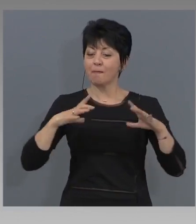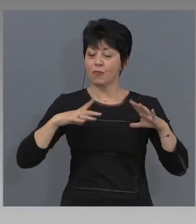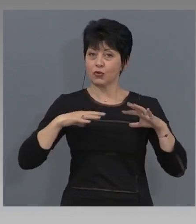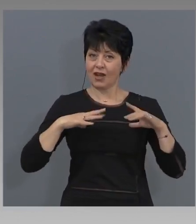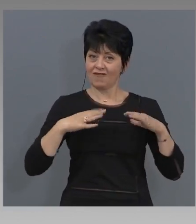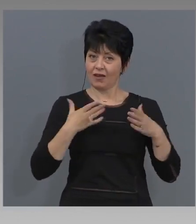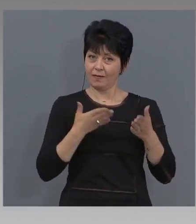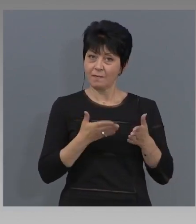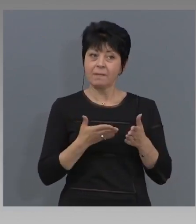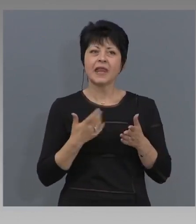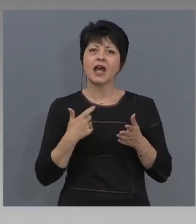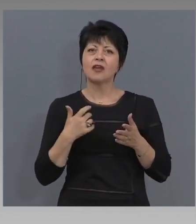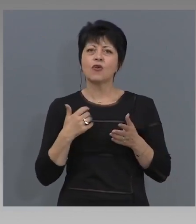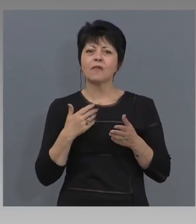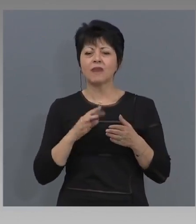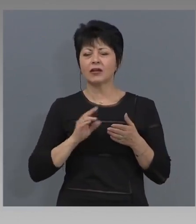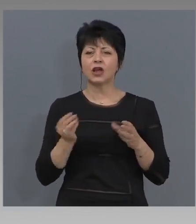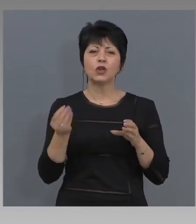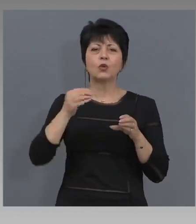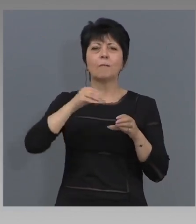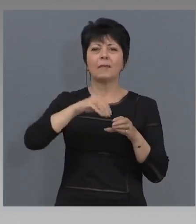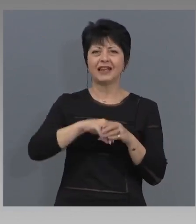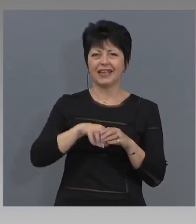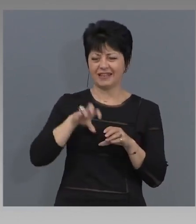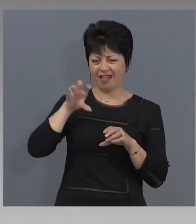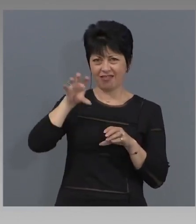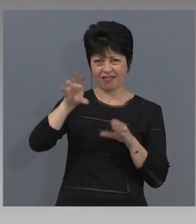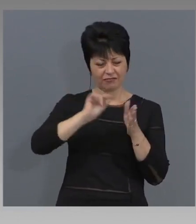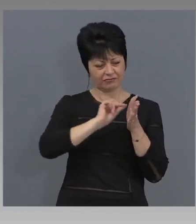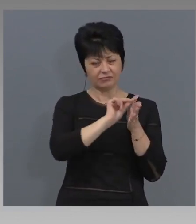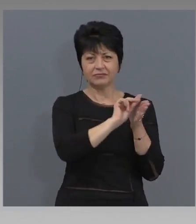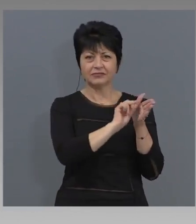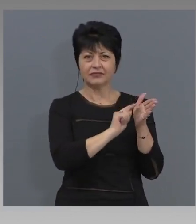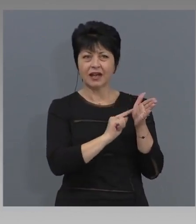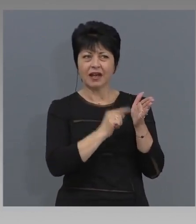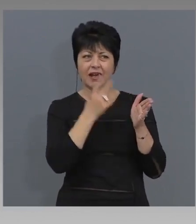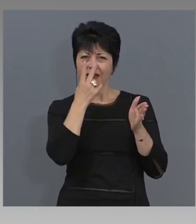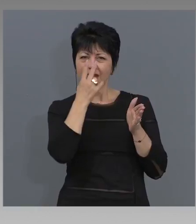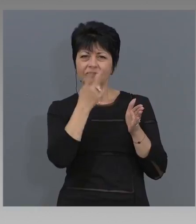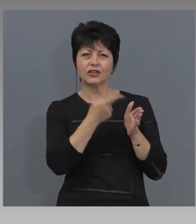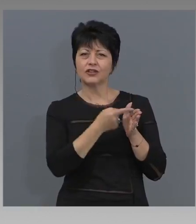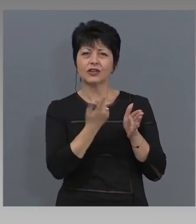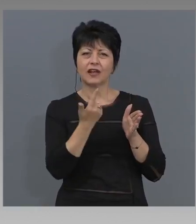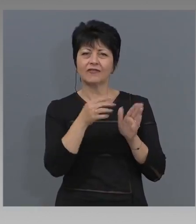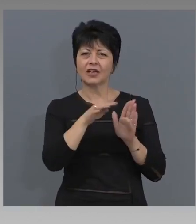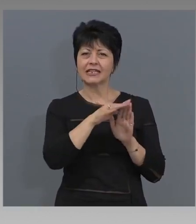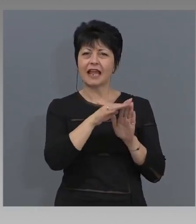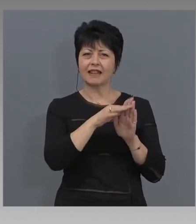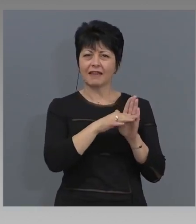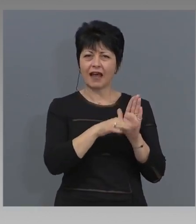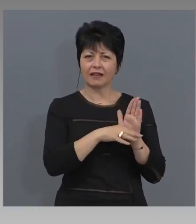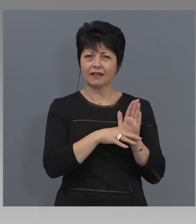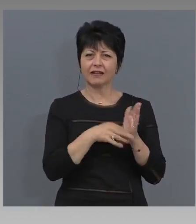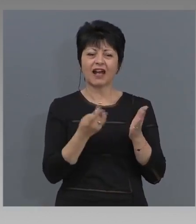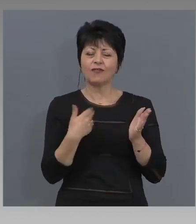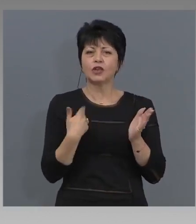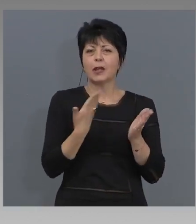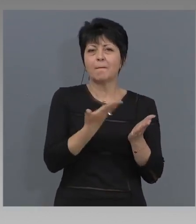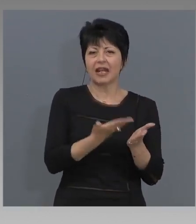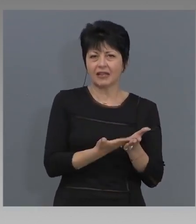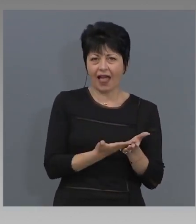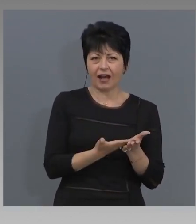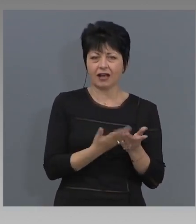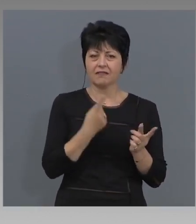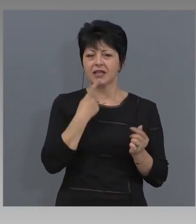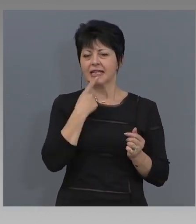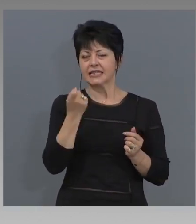секция, където ти можеш да погледнеш кои са тези стандарти, които ти се предлагат, какво значи от гледна точка на здраве,